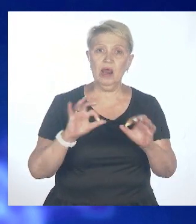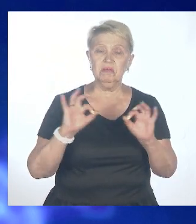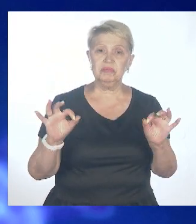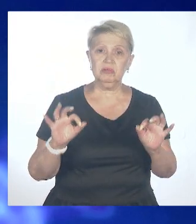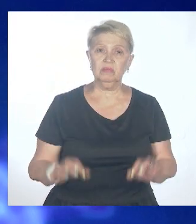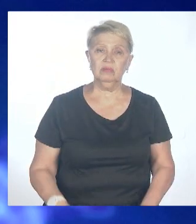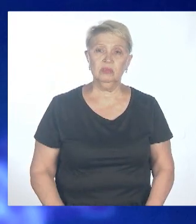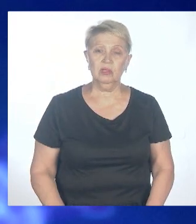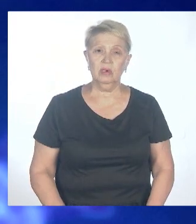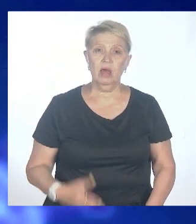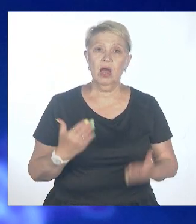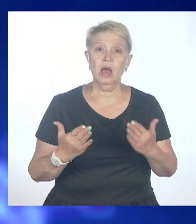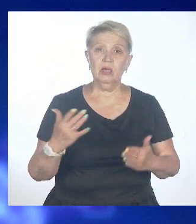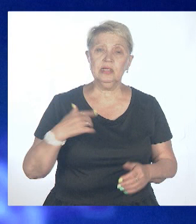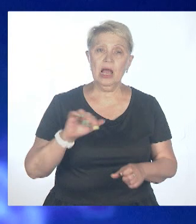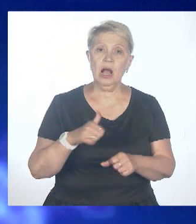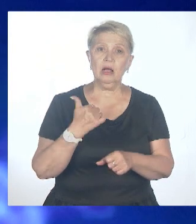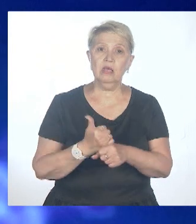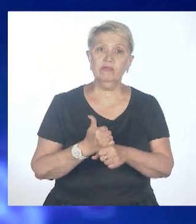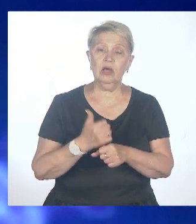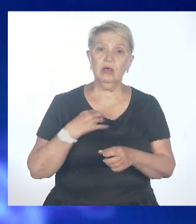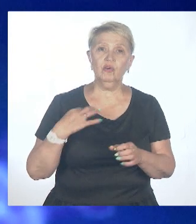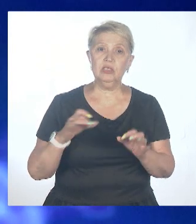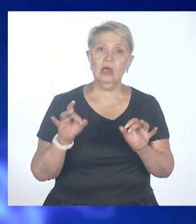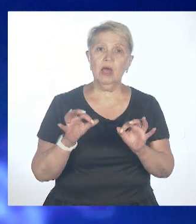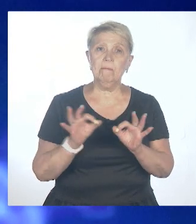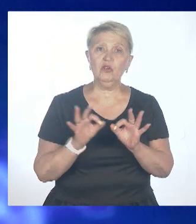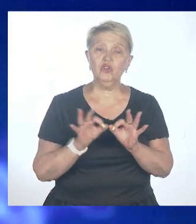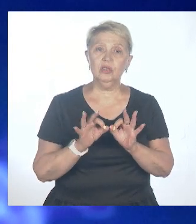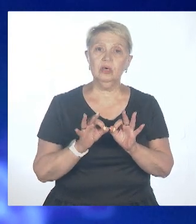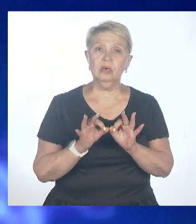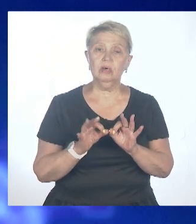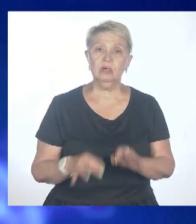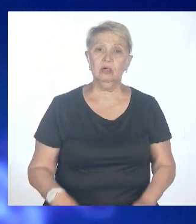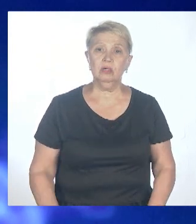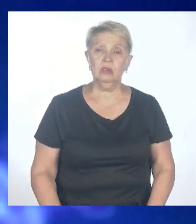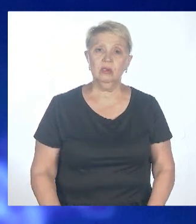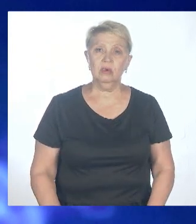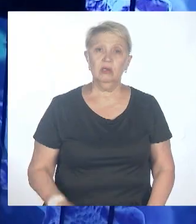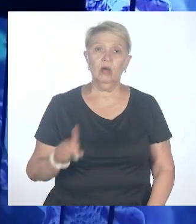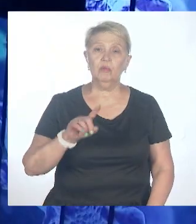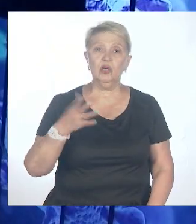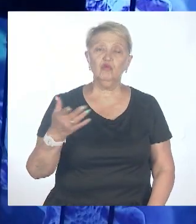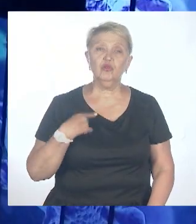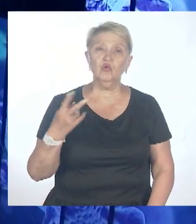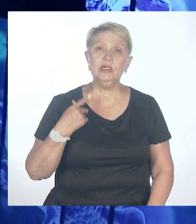Если, вот, главная причина, по которой, вот, по щелчку нельзя, потому что вирус мутирует, да.